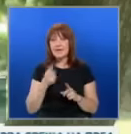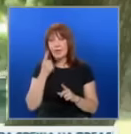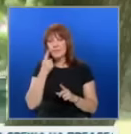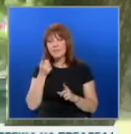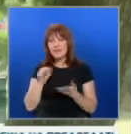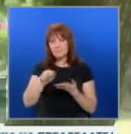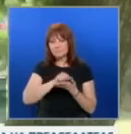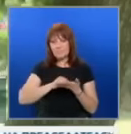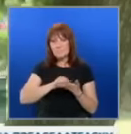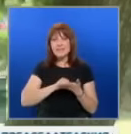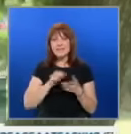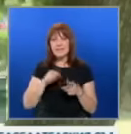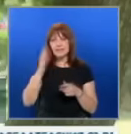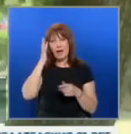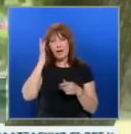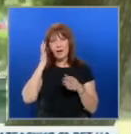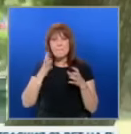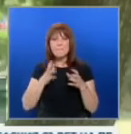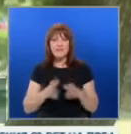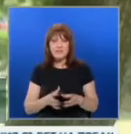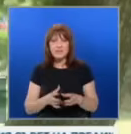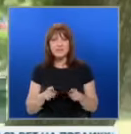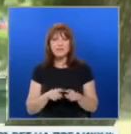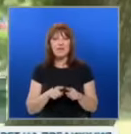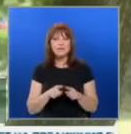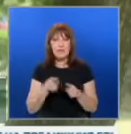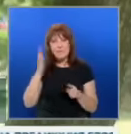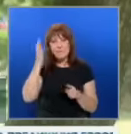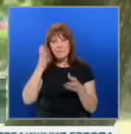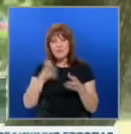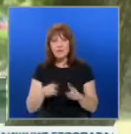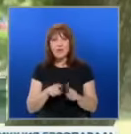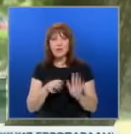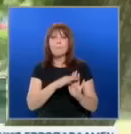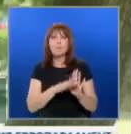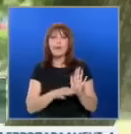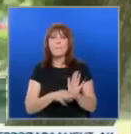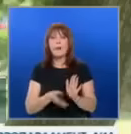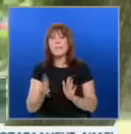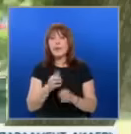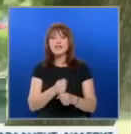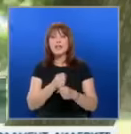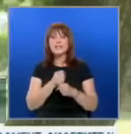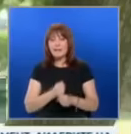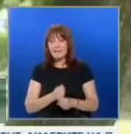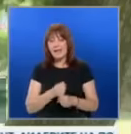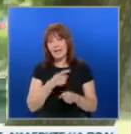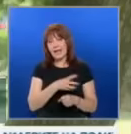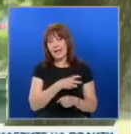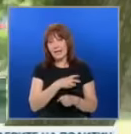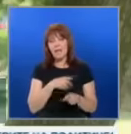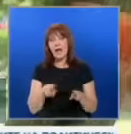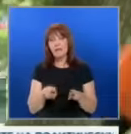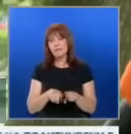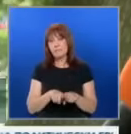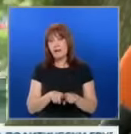маскира това правителство, като някакъв вид програма на правителство, на това колко ще е проблемно, пак ще е реализирано с мандата на ГЕРБ и ще влязат в същия капана, в който